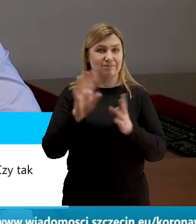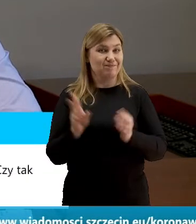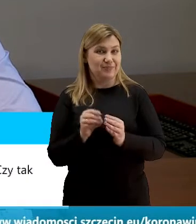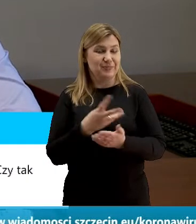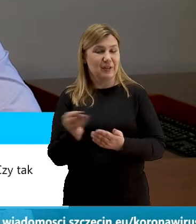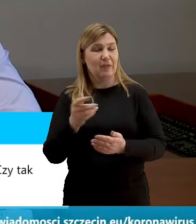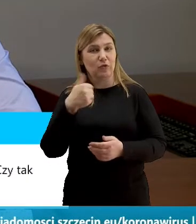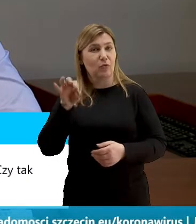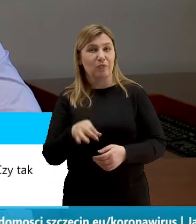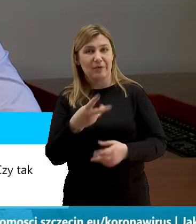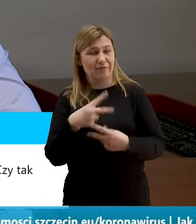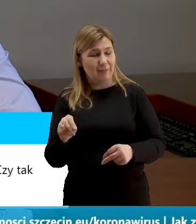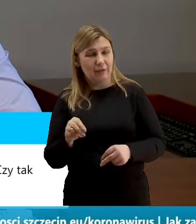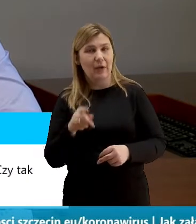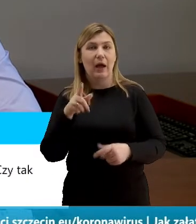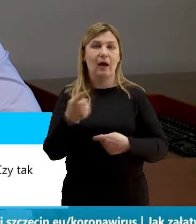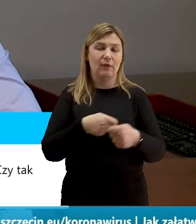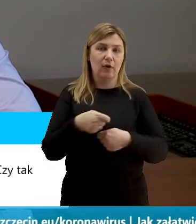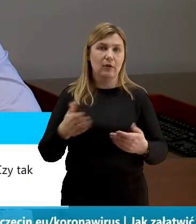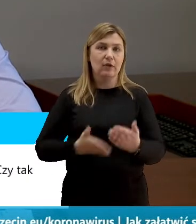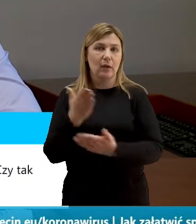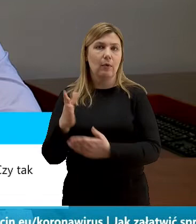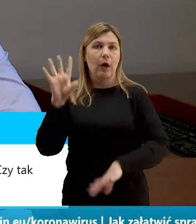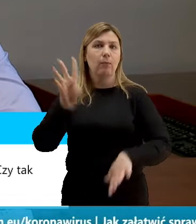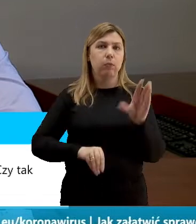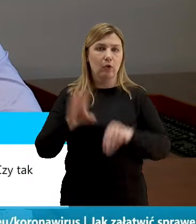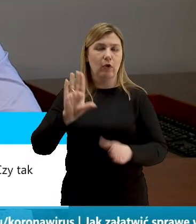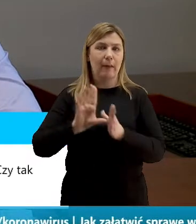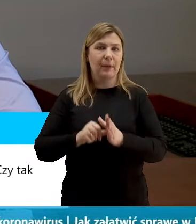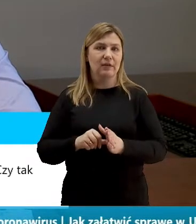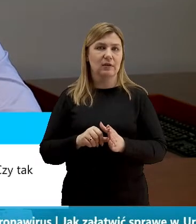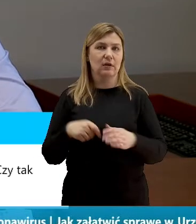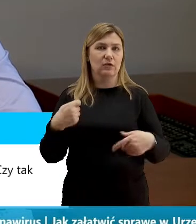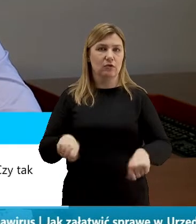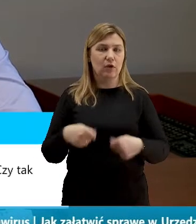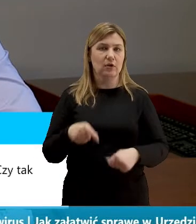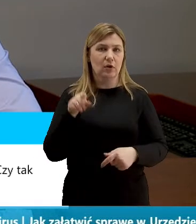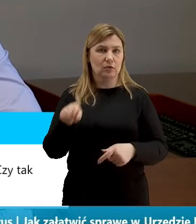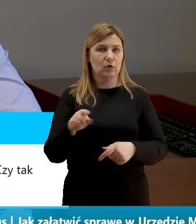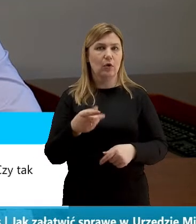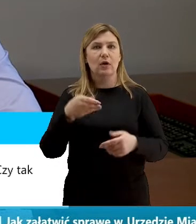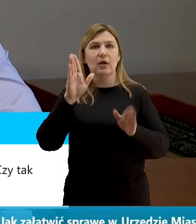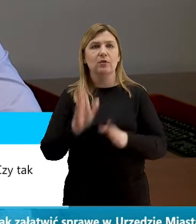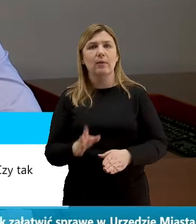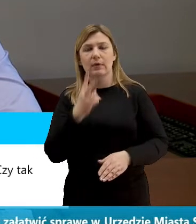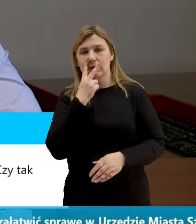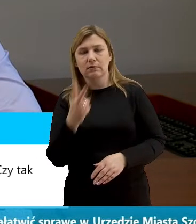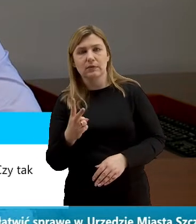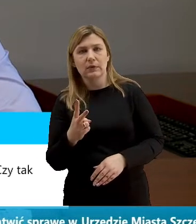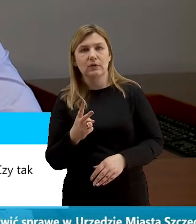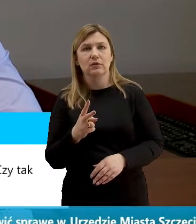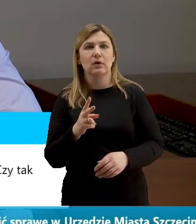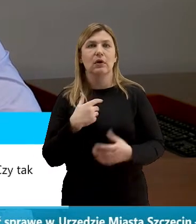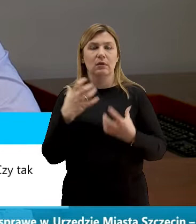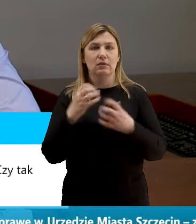rozwiązania zaproponujemy ponieważ budżet miasta Szczecina w tej materii nie będzie przewidywał i to pragnę jasno zapewnić